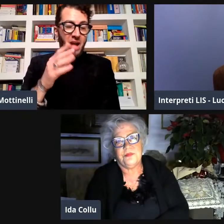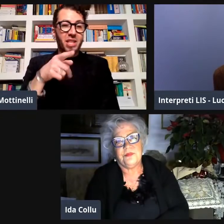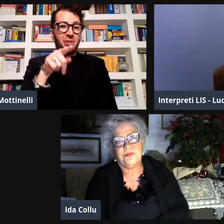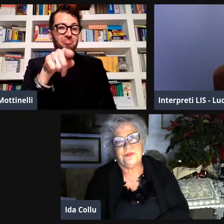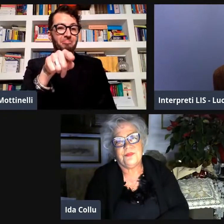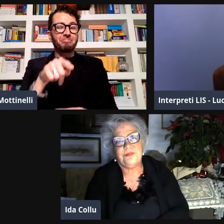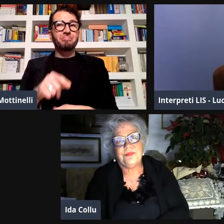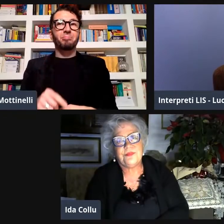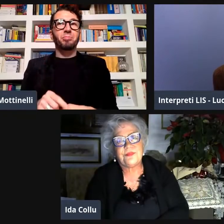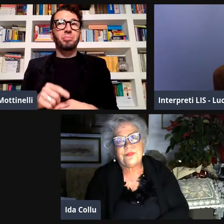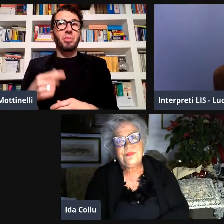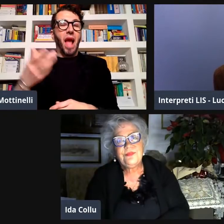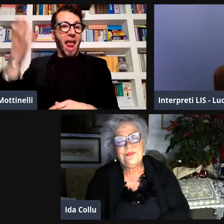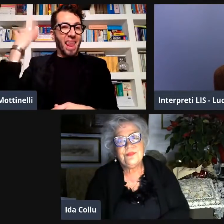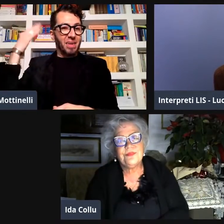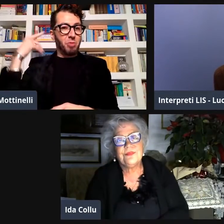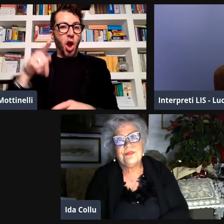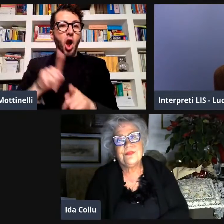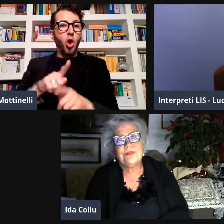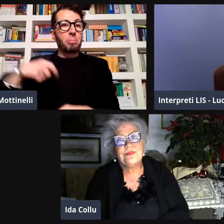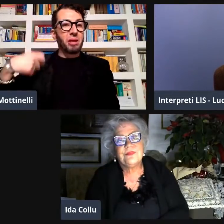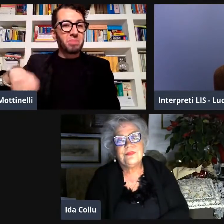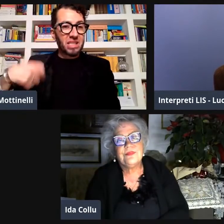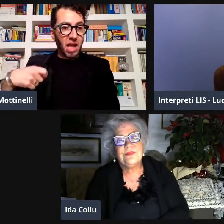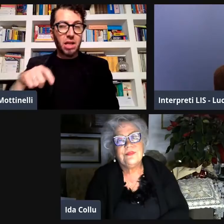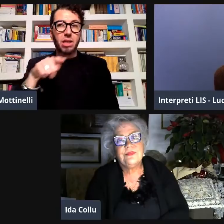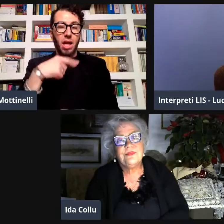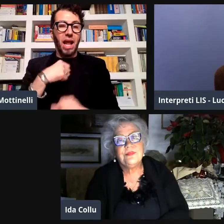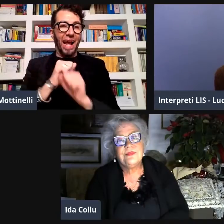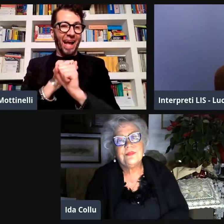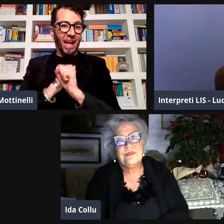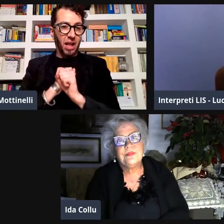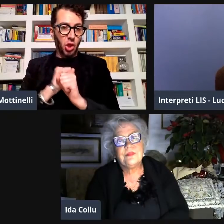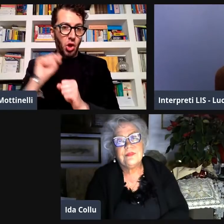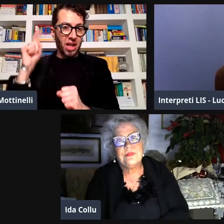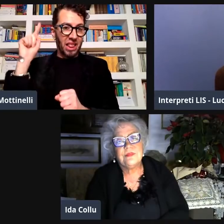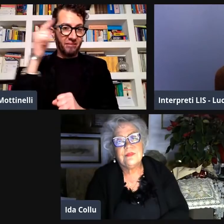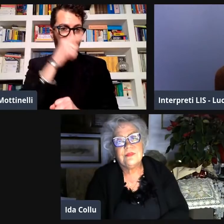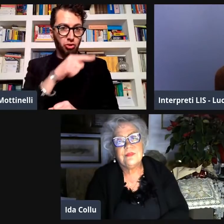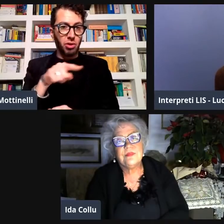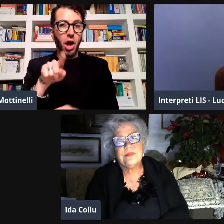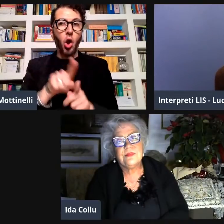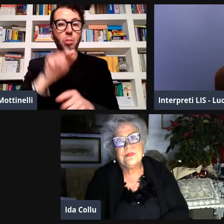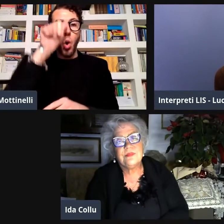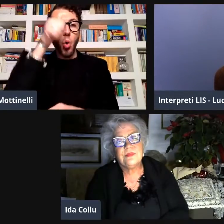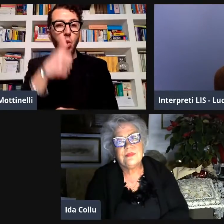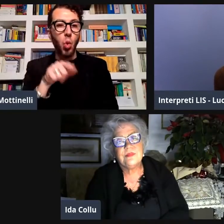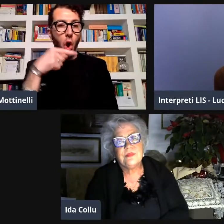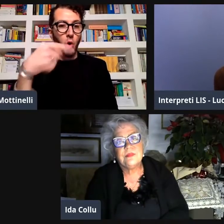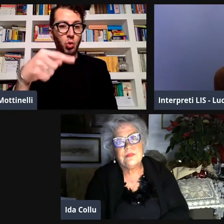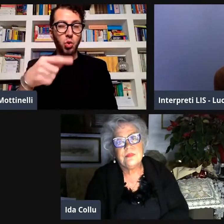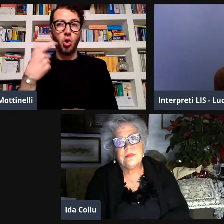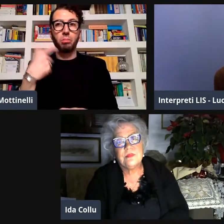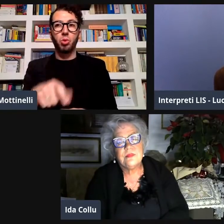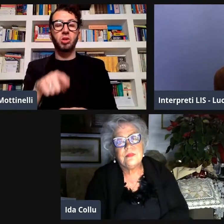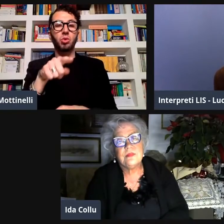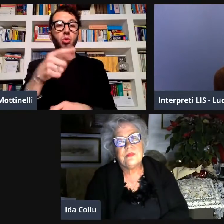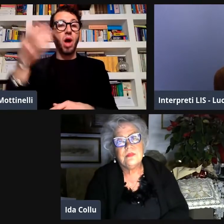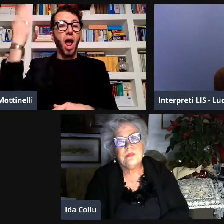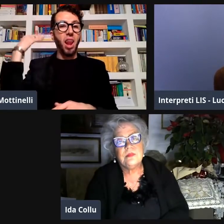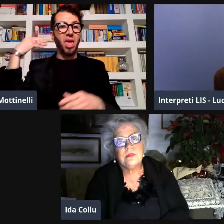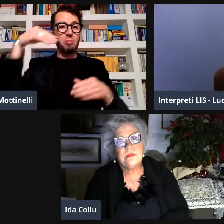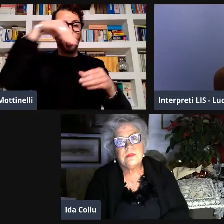adesso ti voglio fare una domanda ai tempi quando tu eri stato presidente